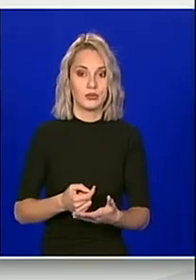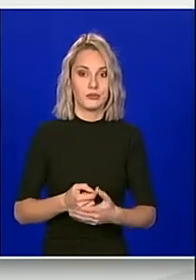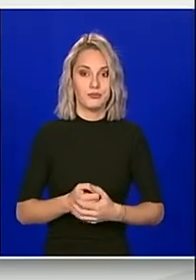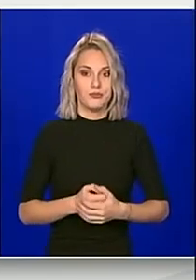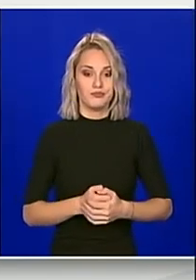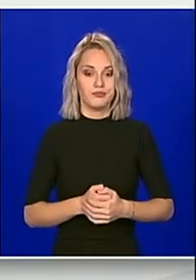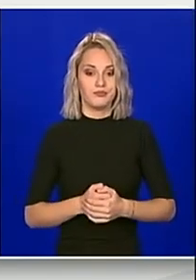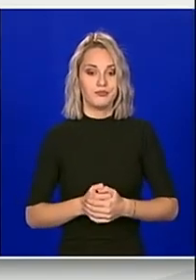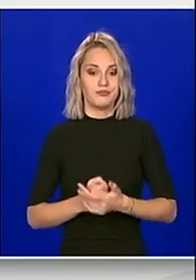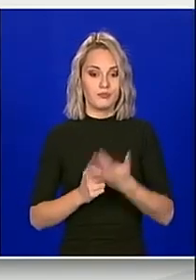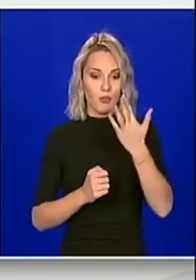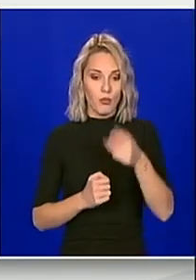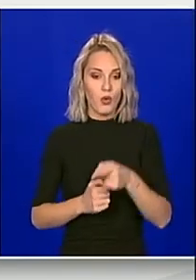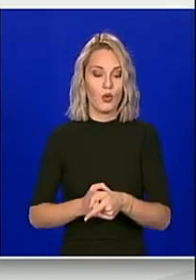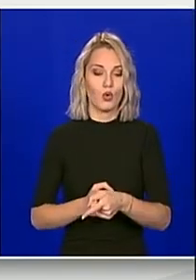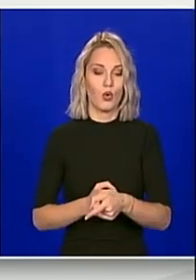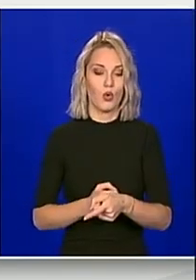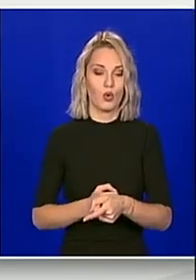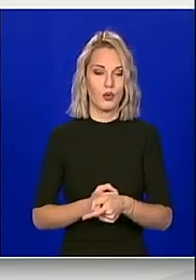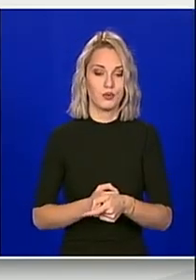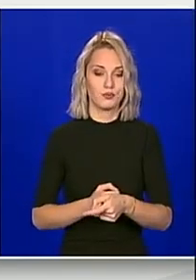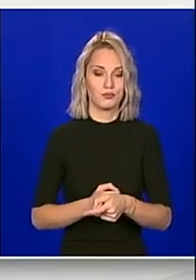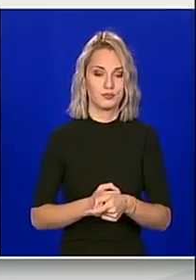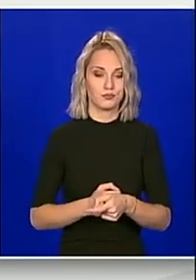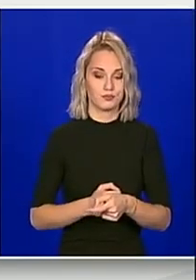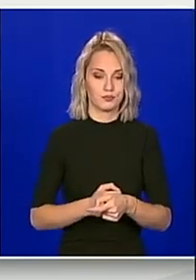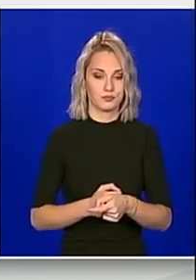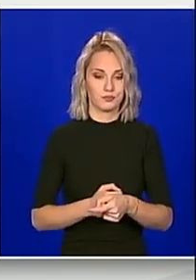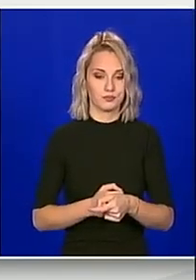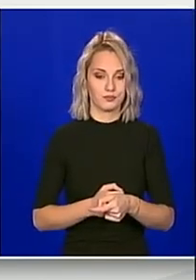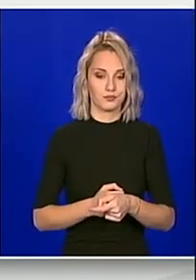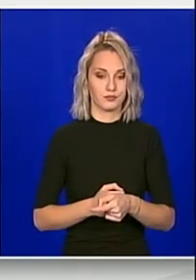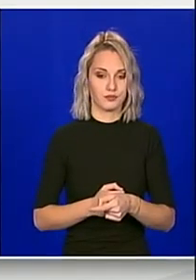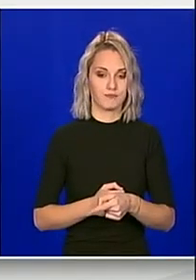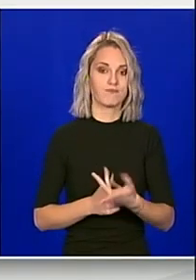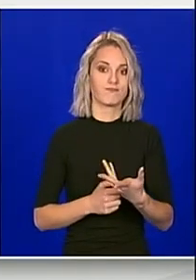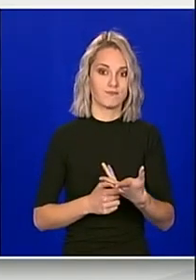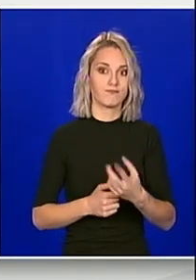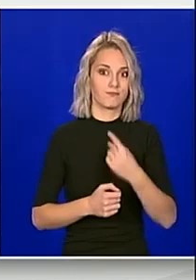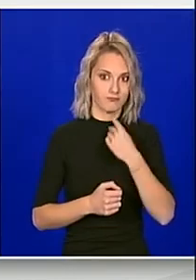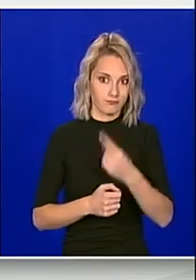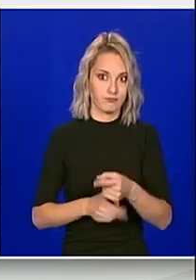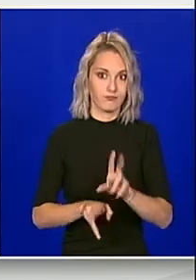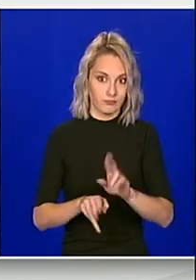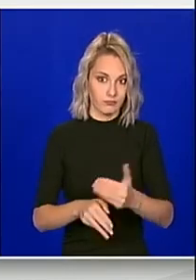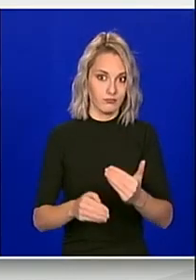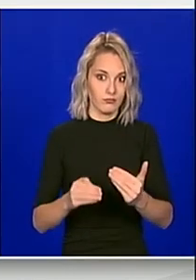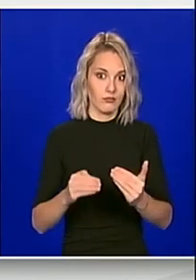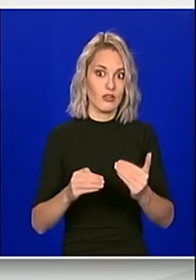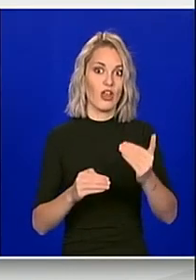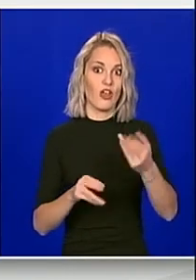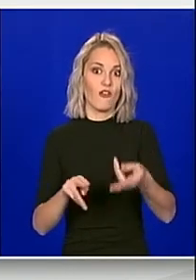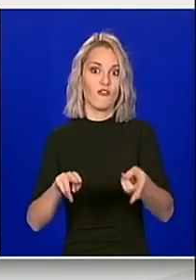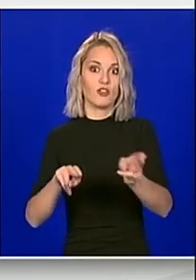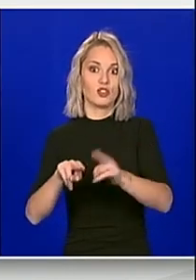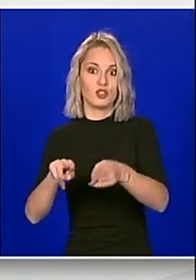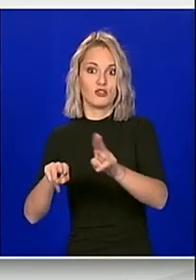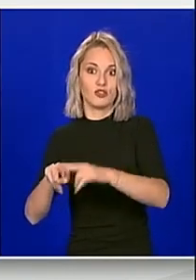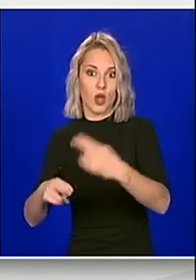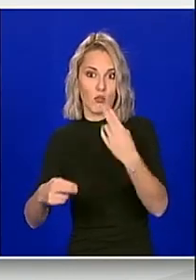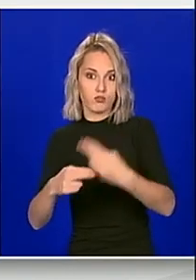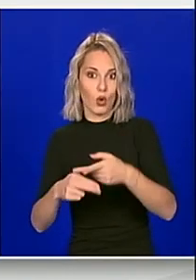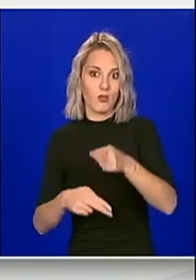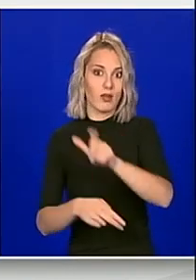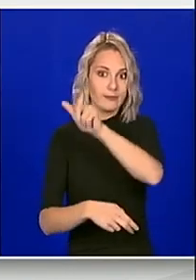brojevi, kao što smo i najavili, ukoliko bude ta situacija ovaj tjedan